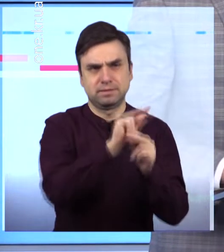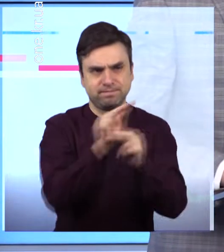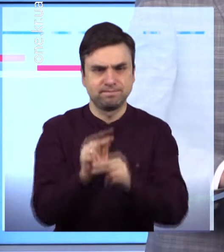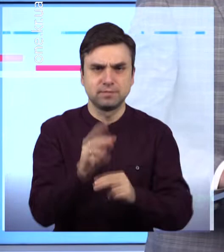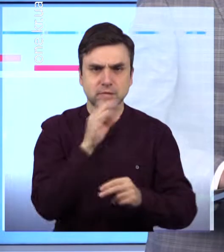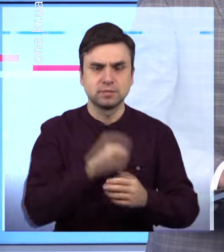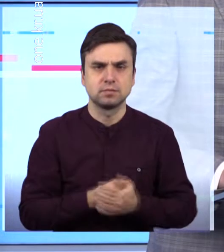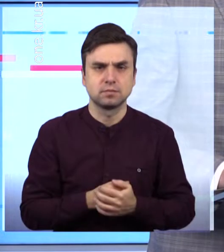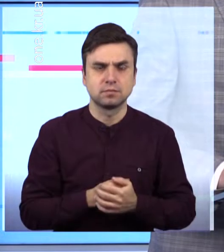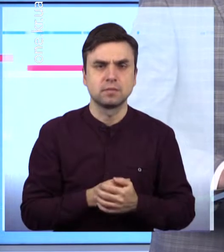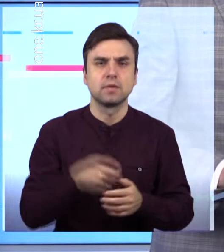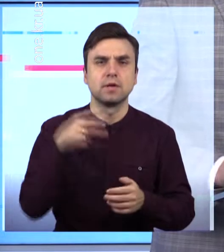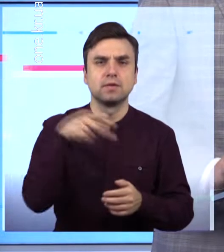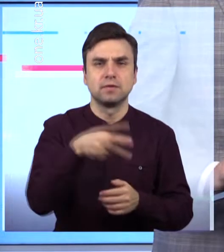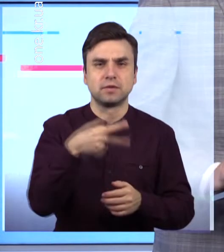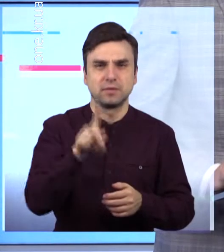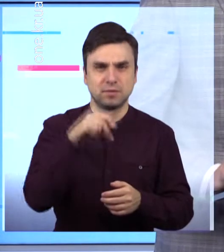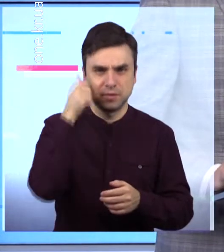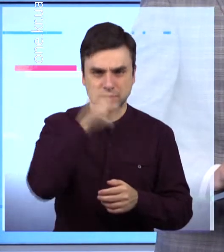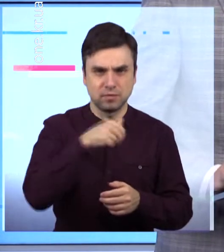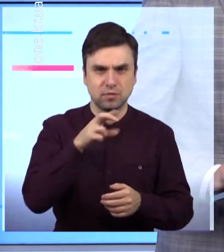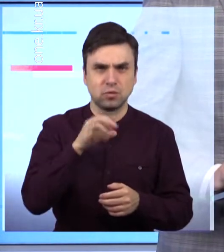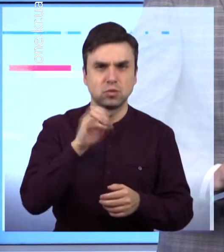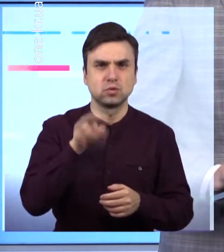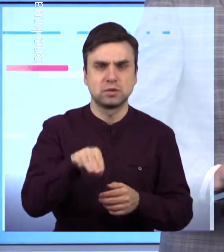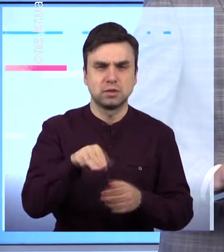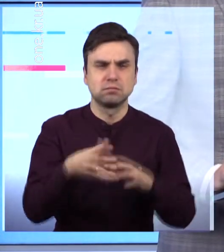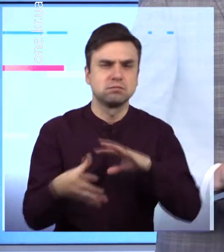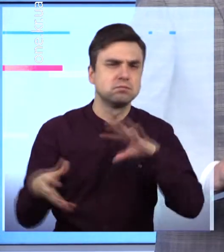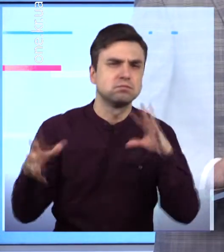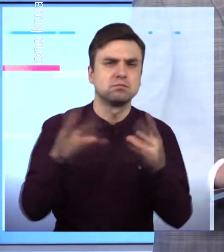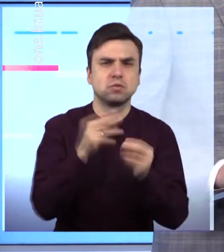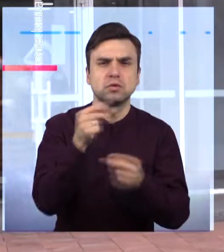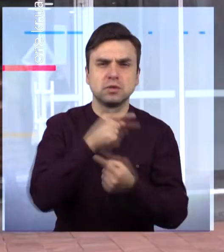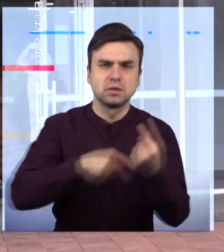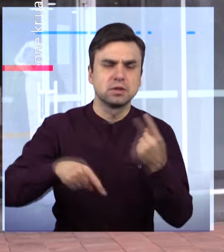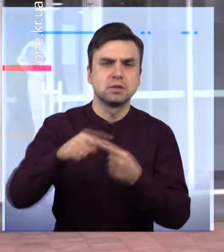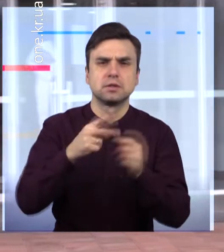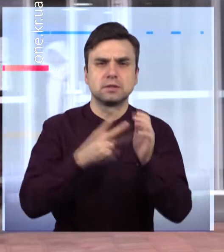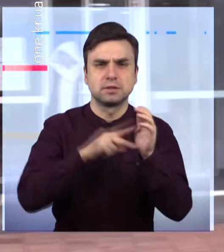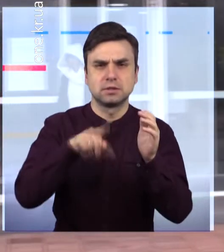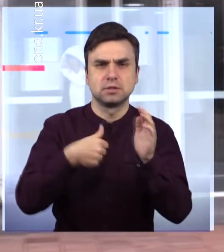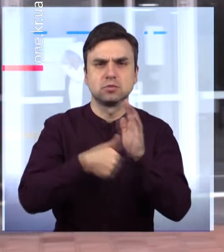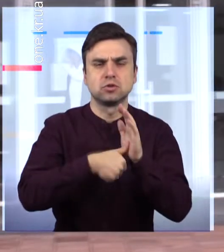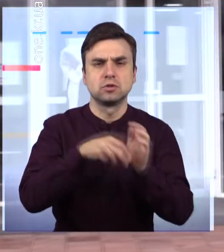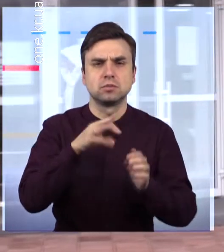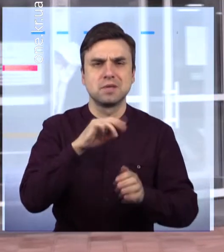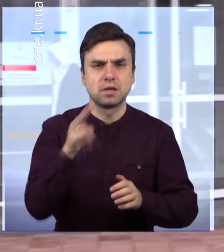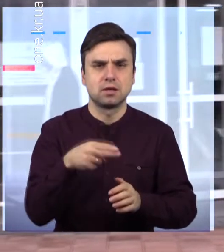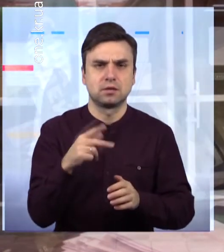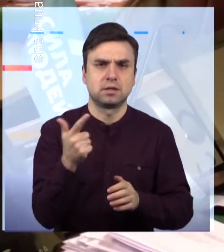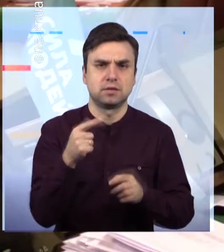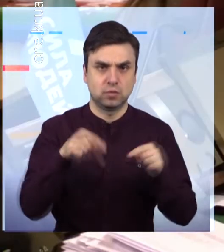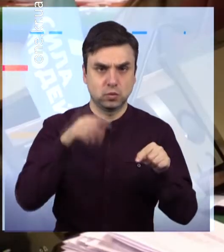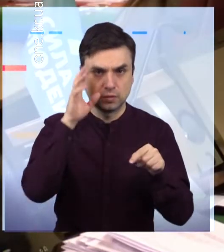рік Його розмір запланований на рівні в 7,6 мільярдів гривень Прийняти головний кошторис міста мають депутати